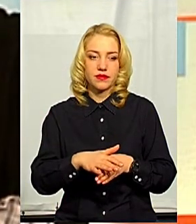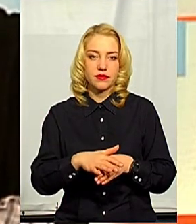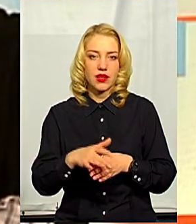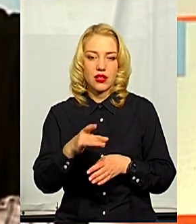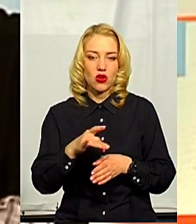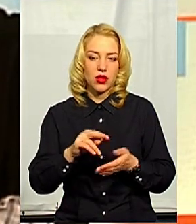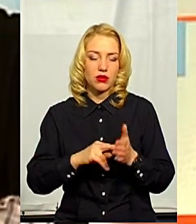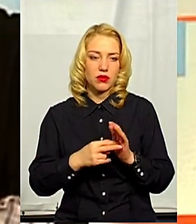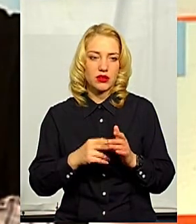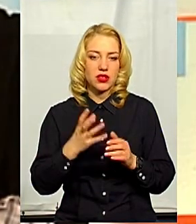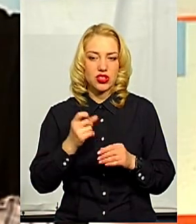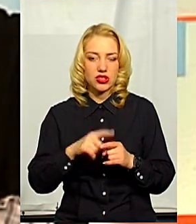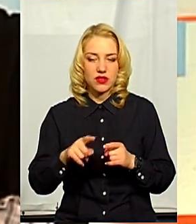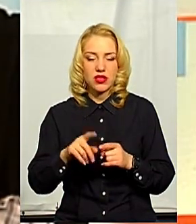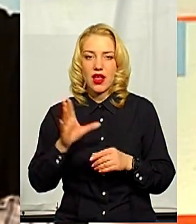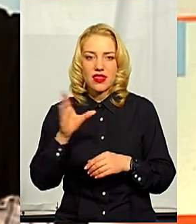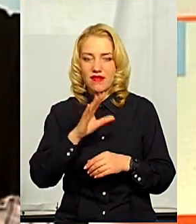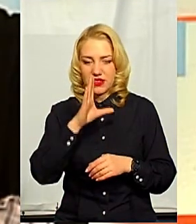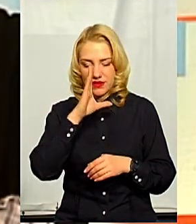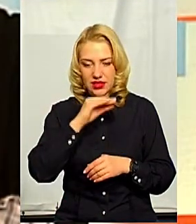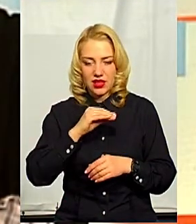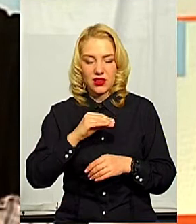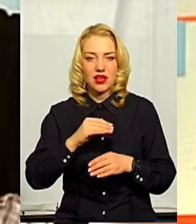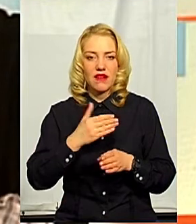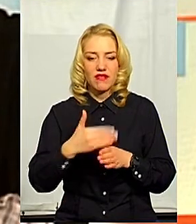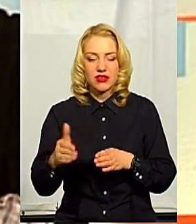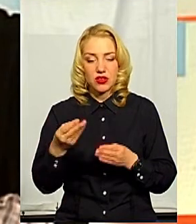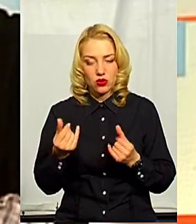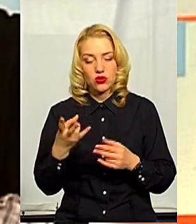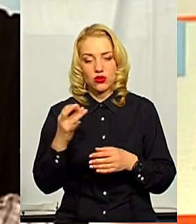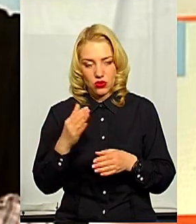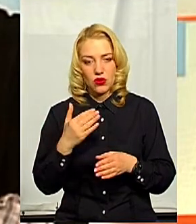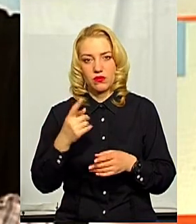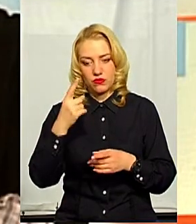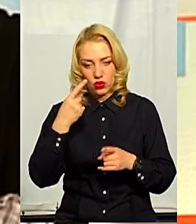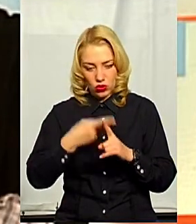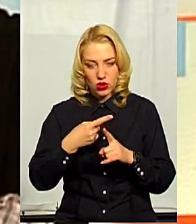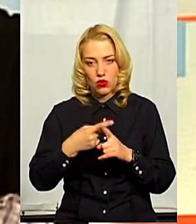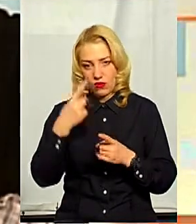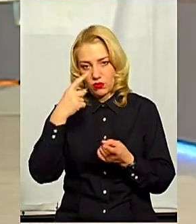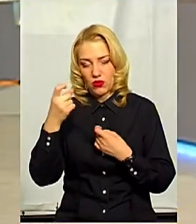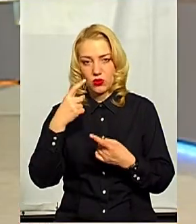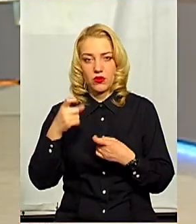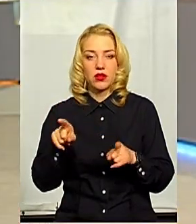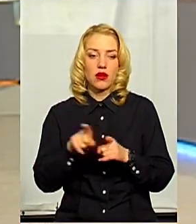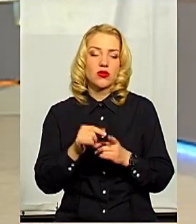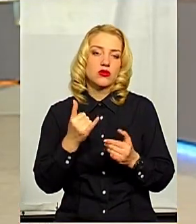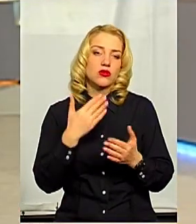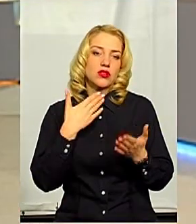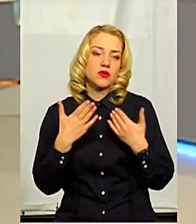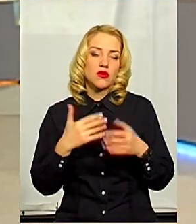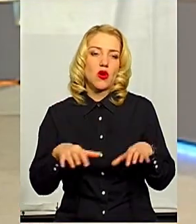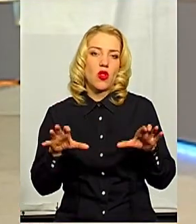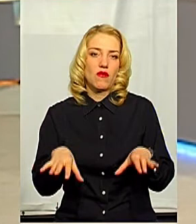плану було швидше, не всі ще встигли виділити кошти. Але, фактично, додатково вони теж повідомляють. Сьогодні так само спілкувалися з